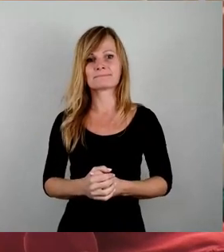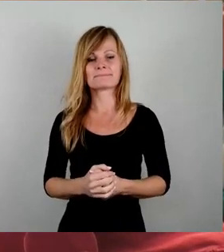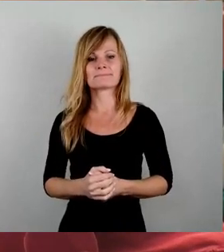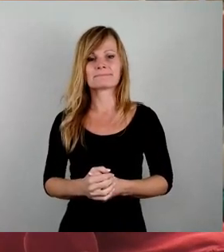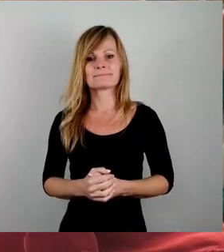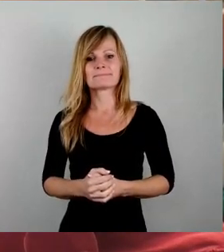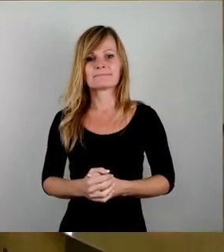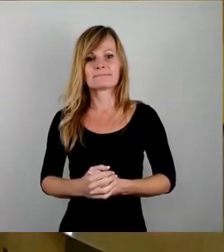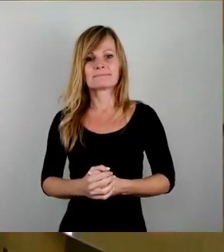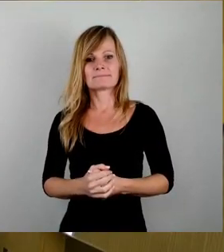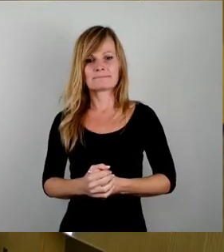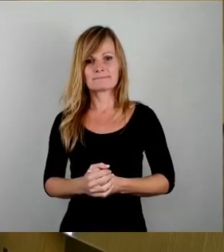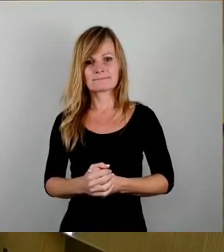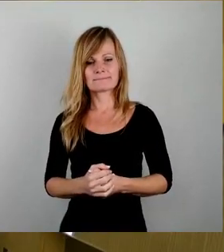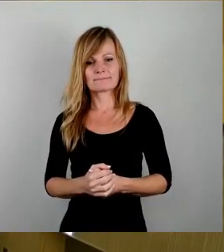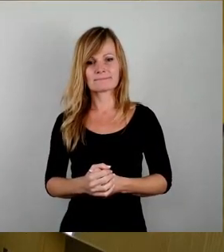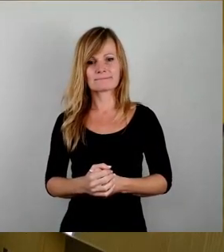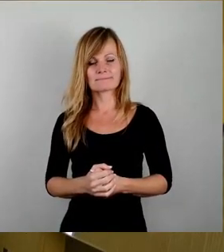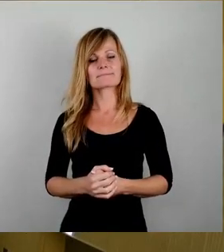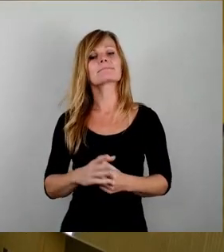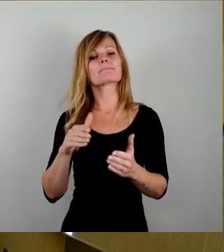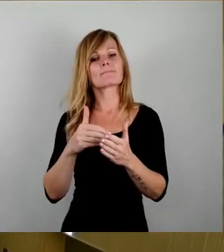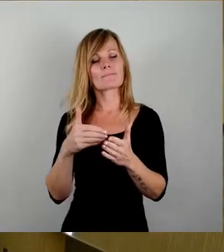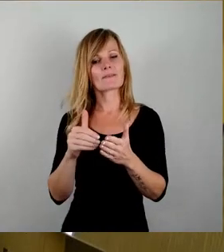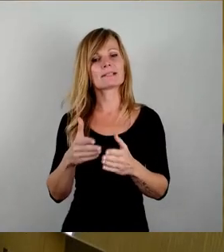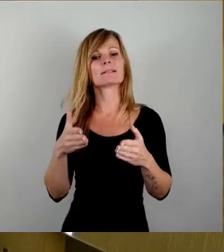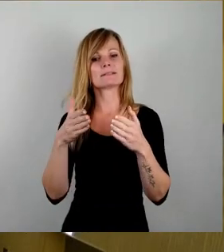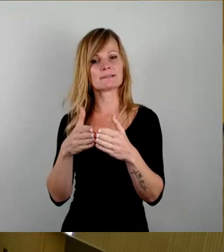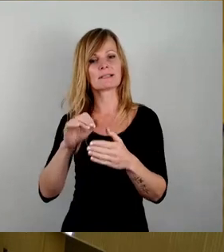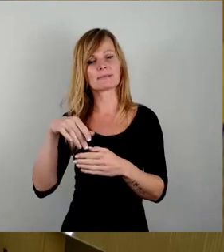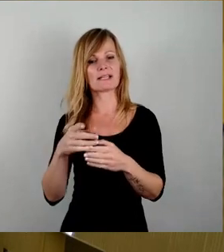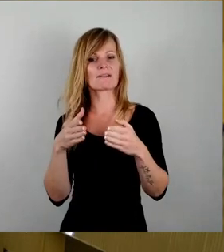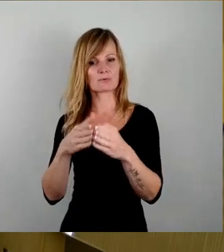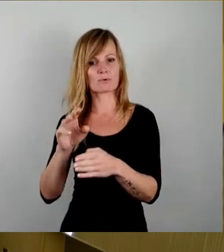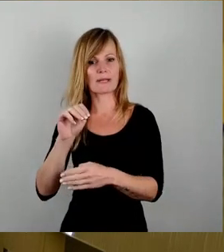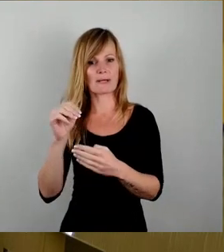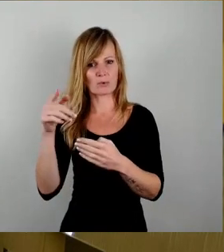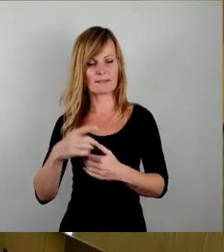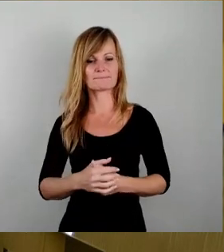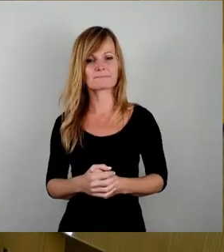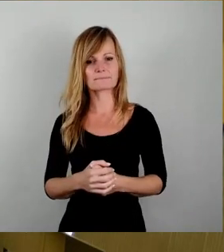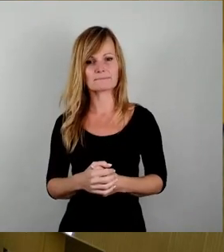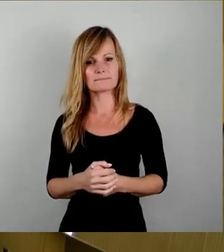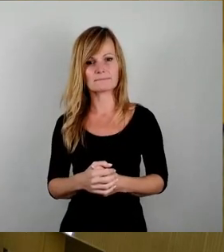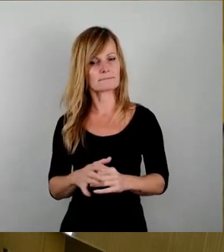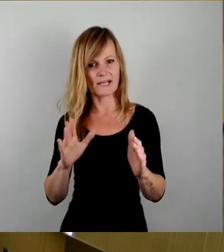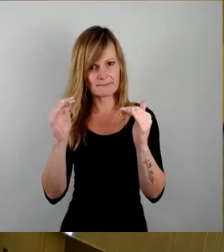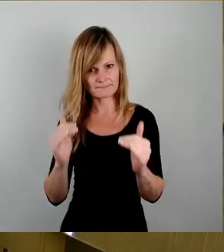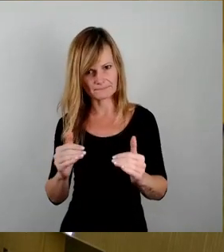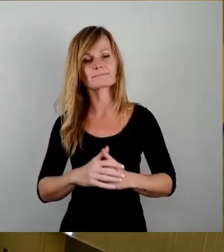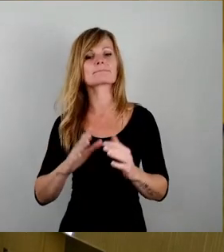Wir setzen fort mit der FDP-Fraktion. Maloney verzichtet. Dann sind wir bei Dissidenten.